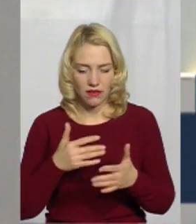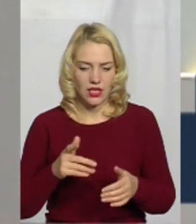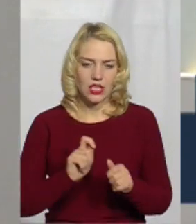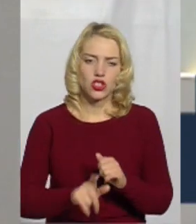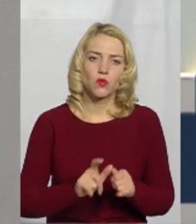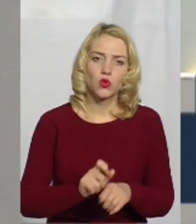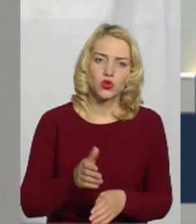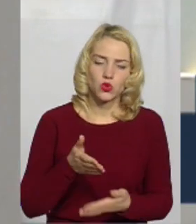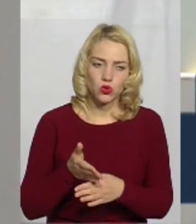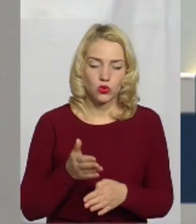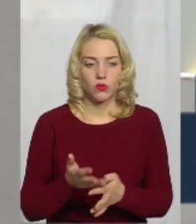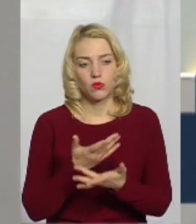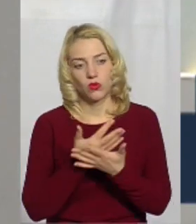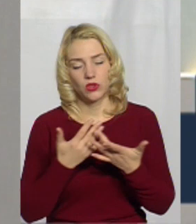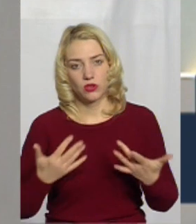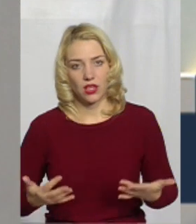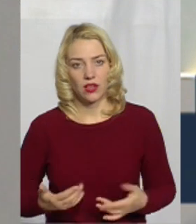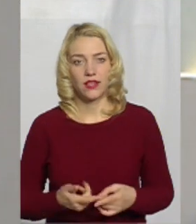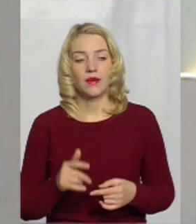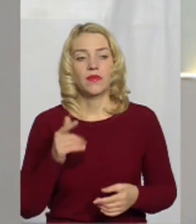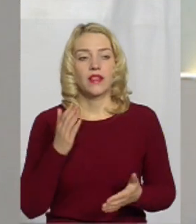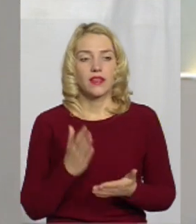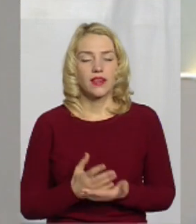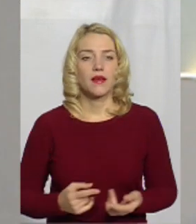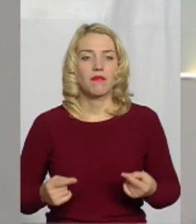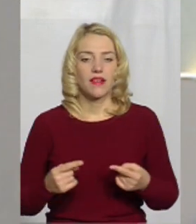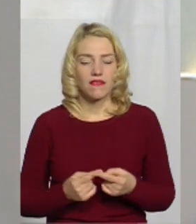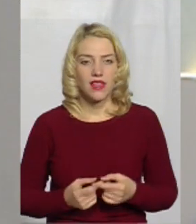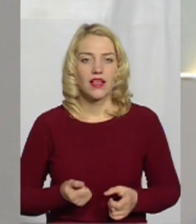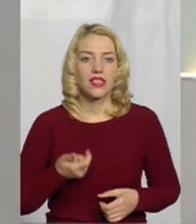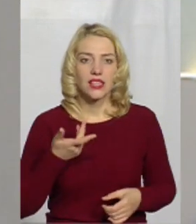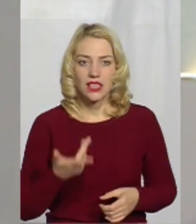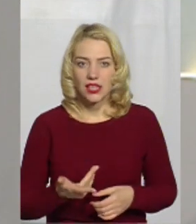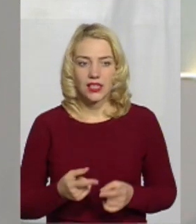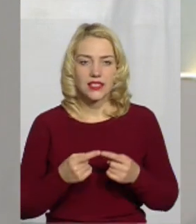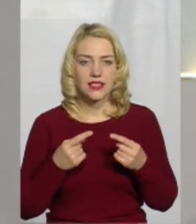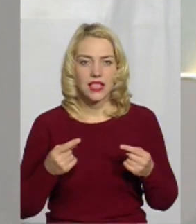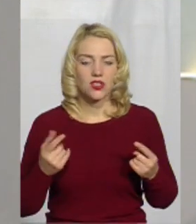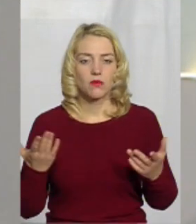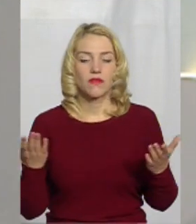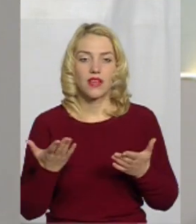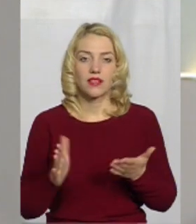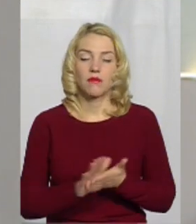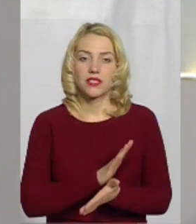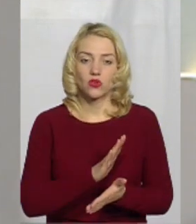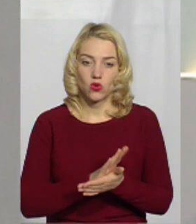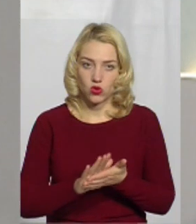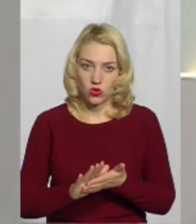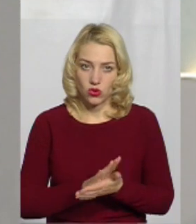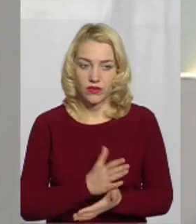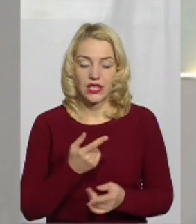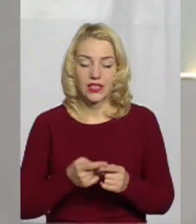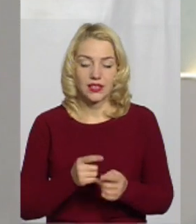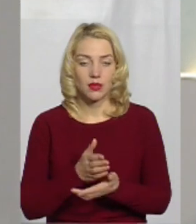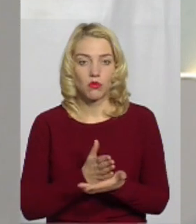спонсорські допомоги і тому подібне. Тобто є певна кількість засобів, які безкоштовні, і ті